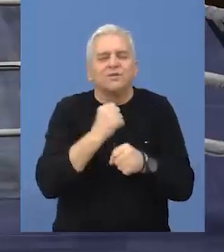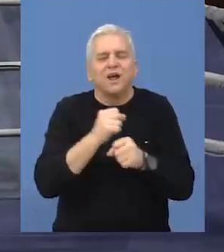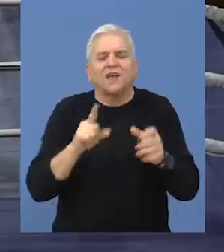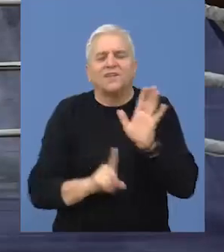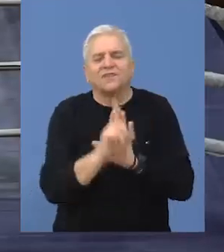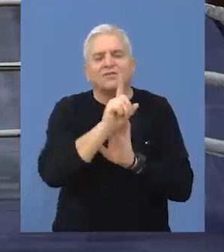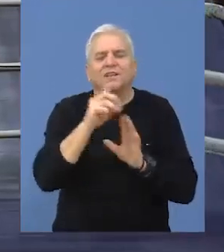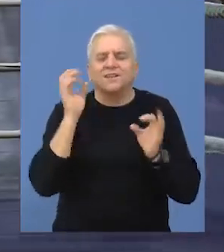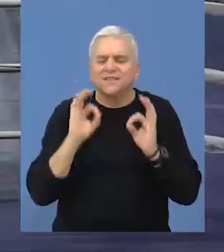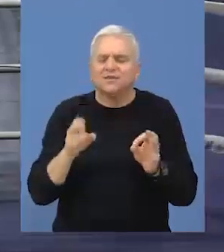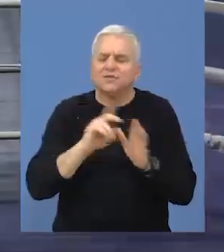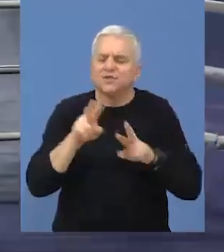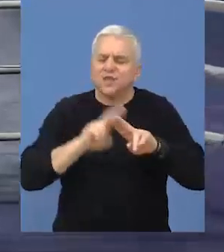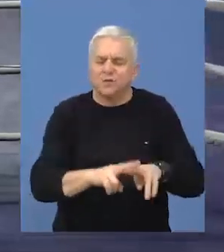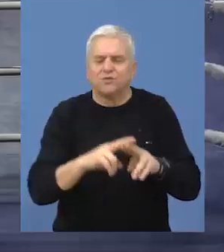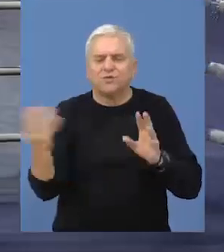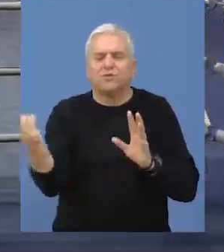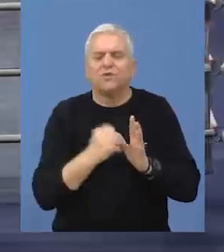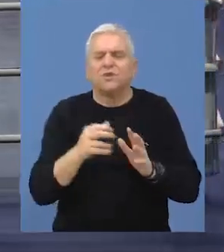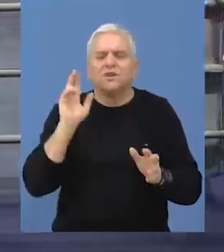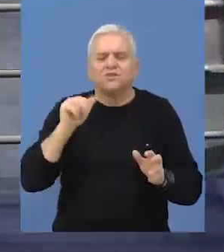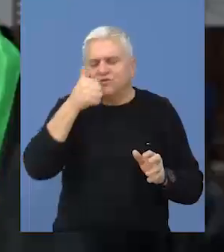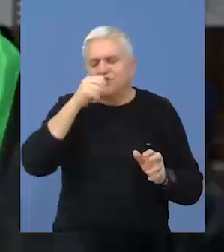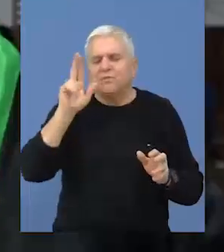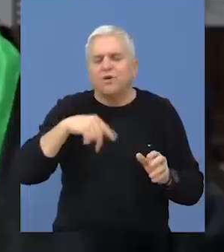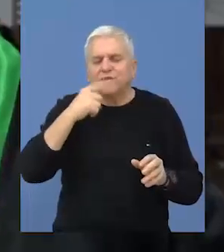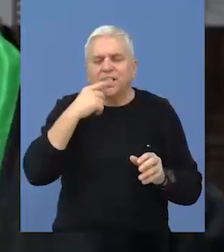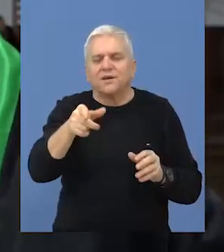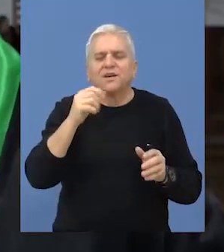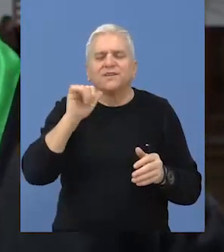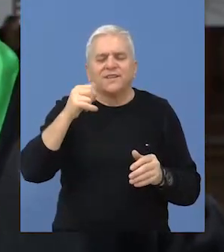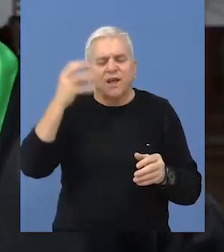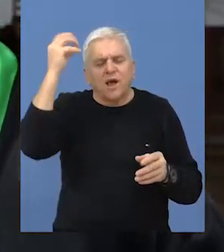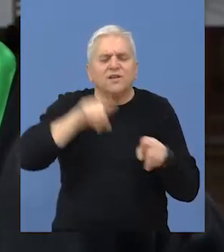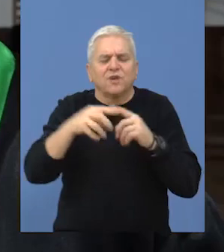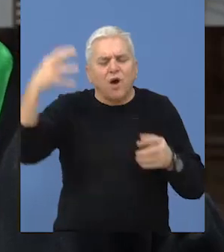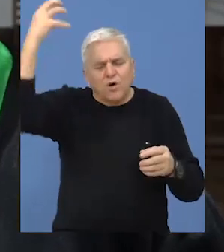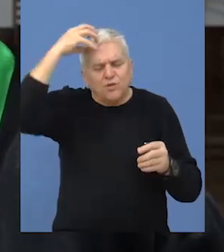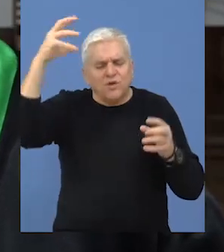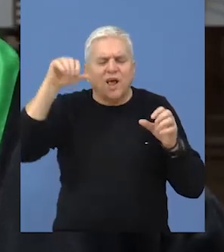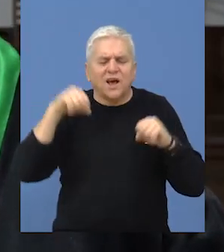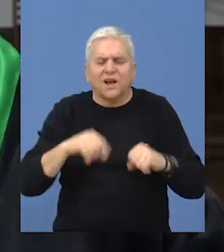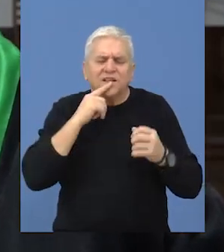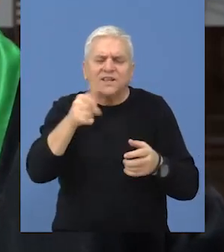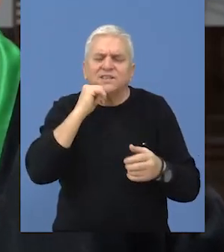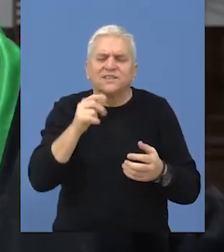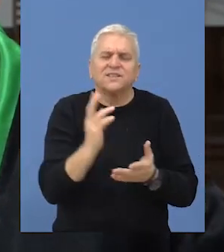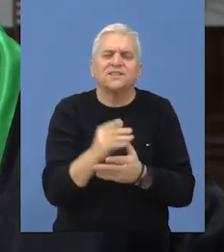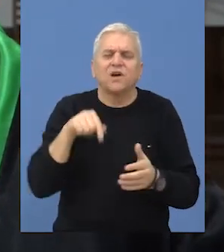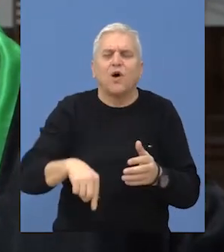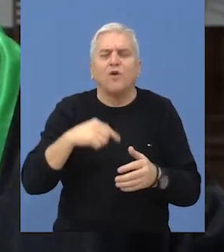a uz trudi rad rezultati sigurno neće izostajati. Šta mogu još da kažem, mogu da krunišem ovu godinu,